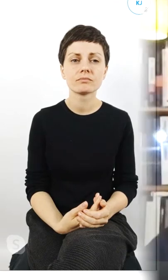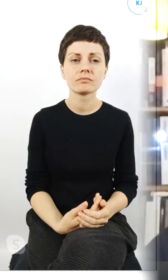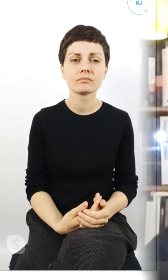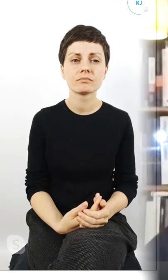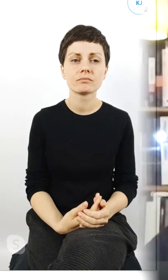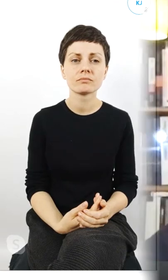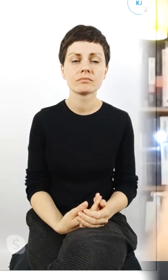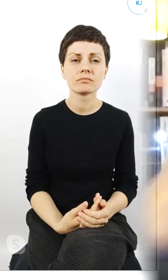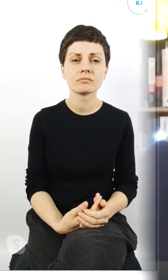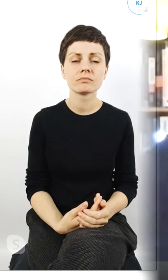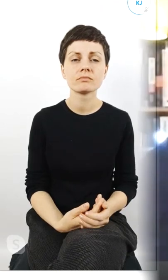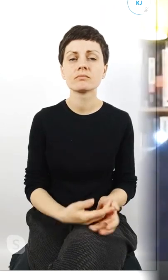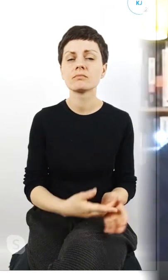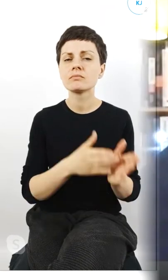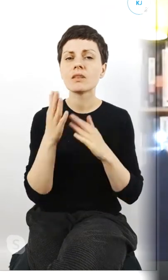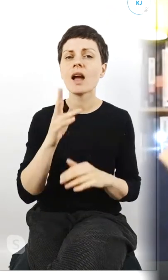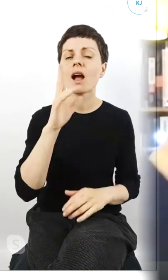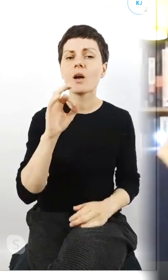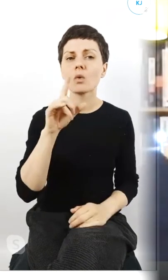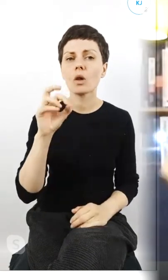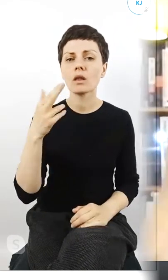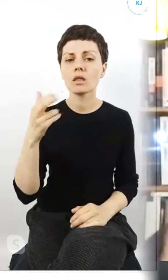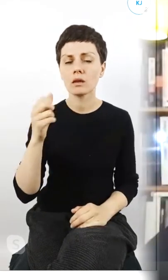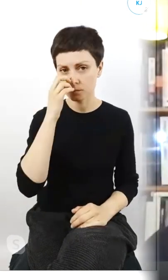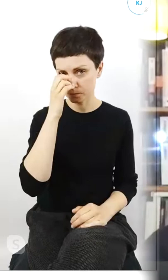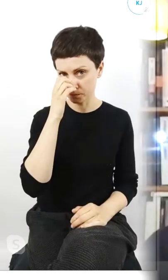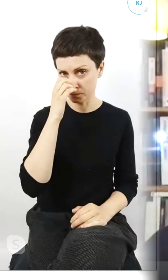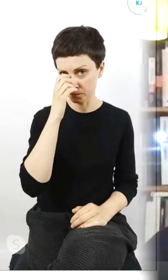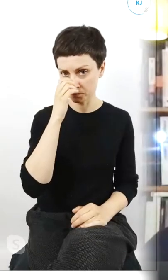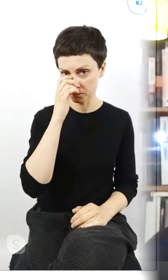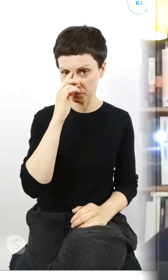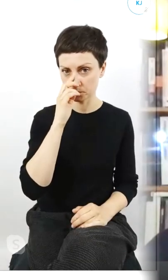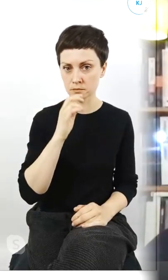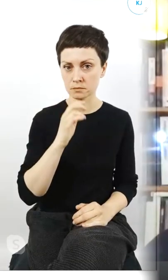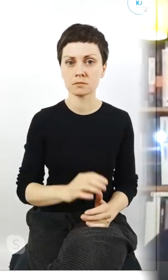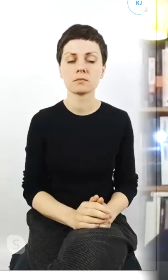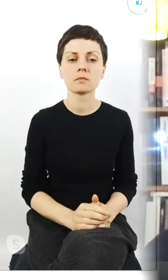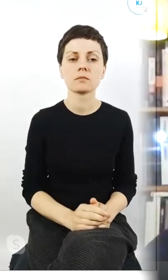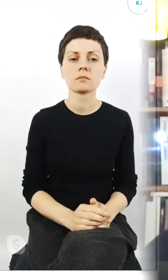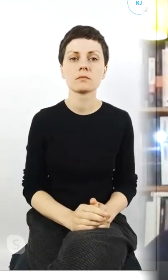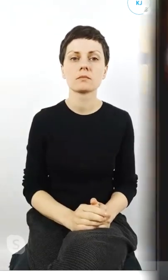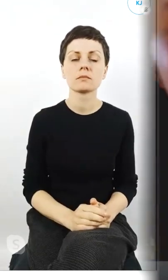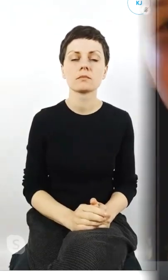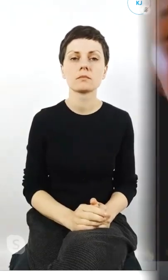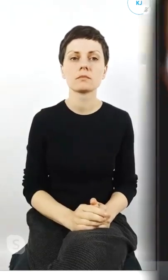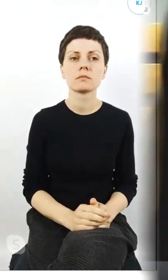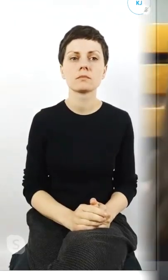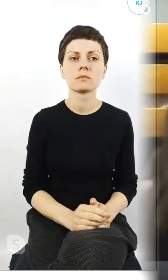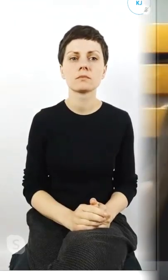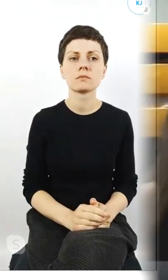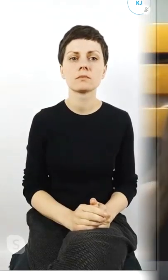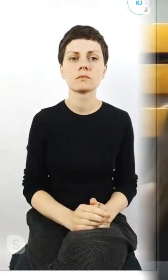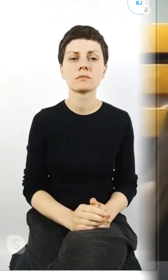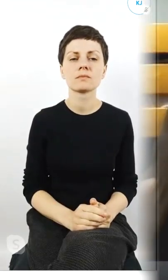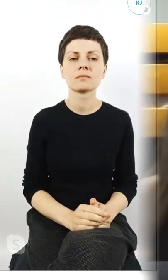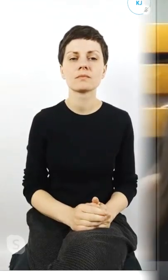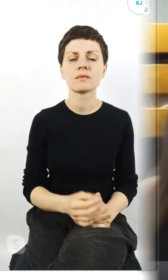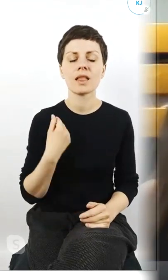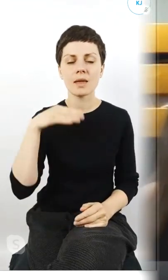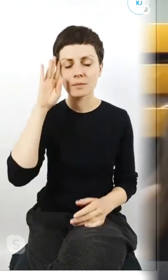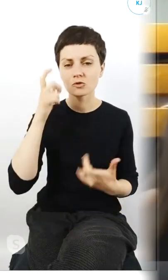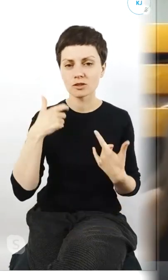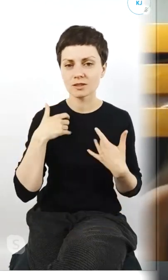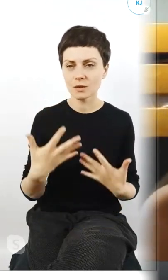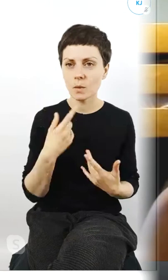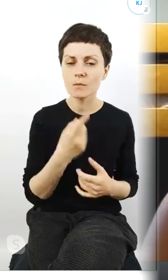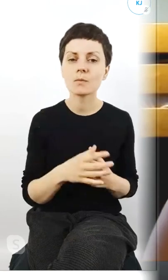Karolina to wróćmy do ciebie bo nie miałaś okazji dokończyć już nie pamiętam co mówiłam w każdym